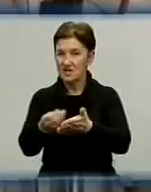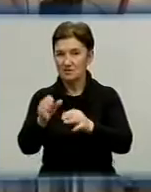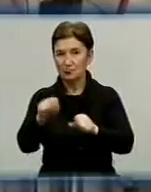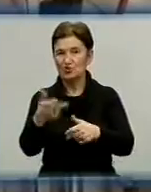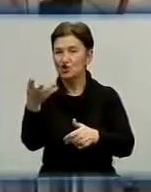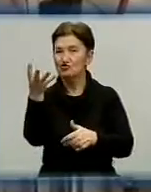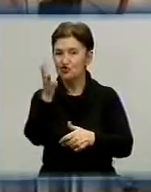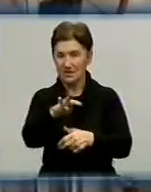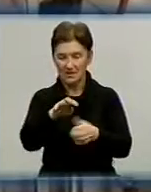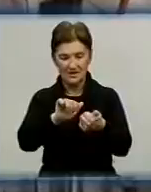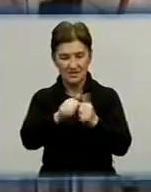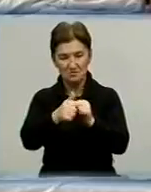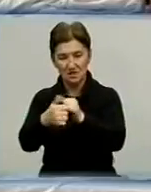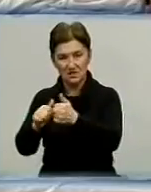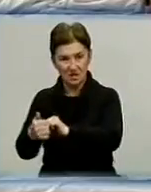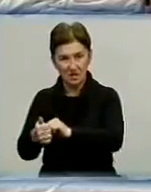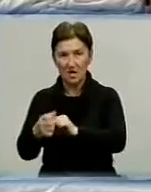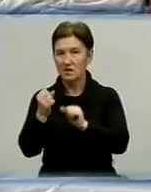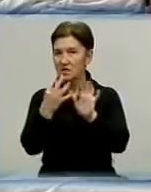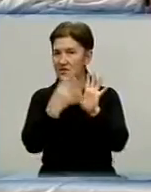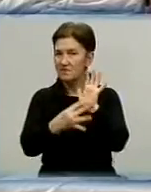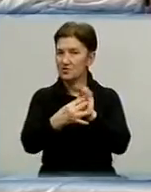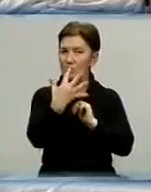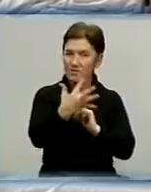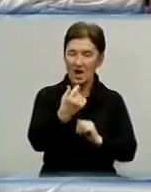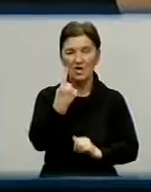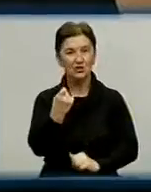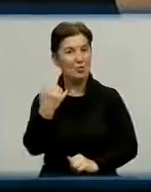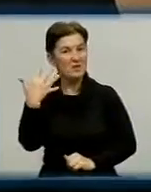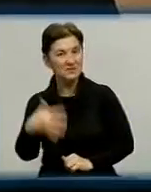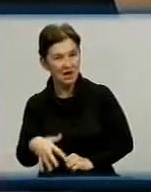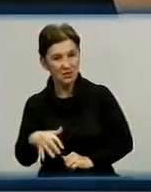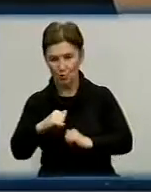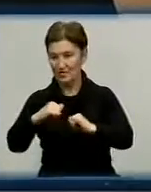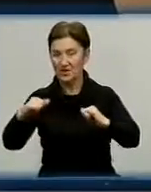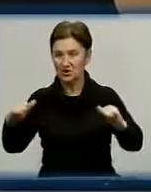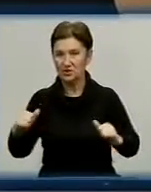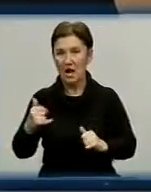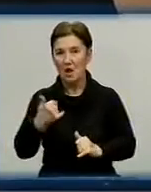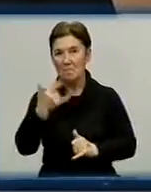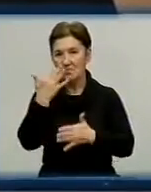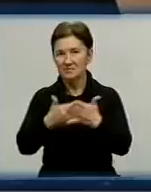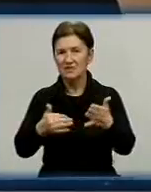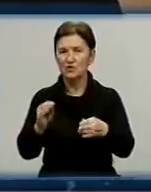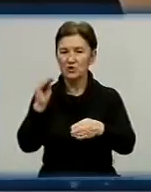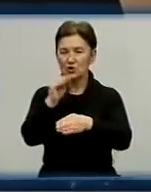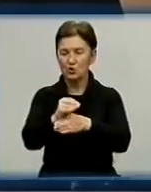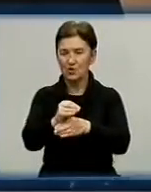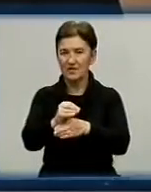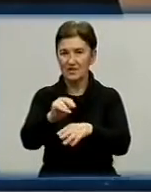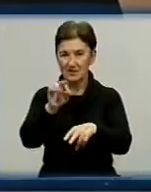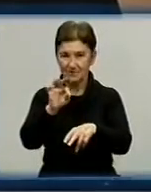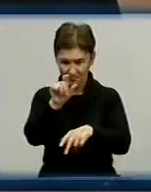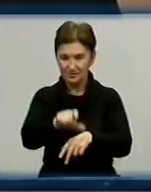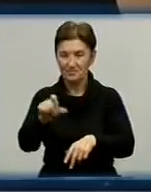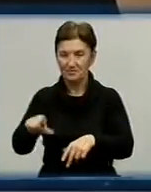зміни. Це дасть змогу підтримувати життя не 95 пацієнтів, а 150. Ми передбачаємо для них додатковий персонал. Це знову ж